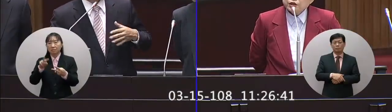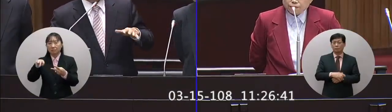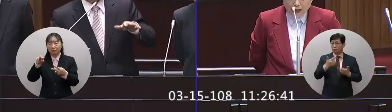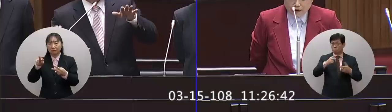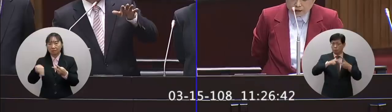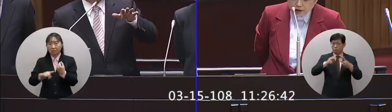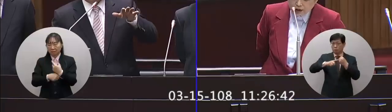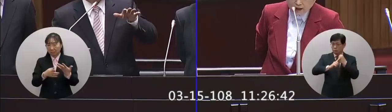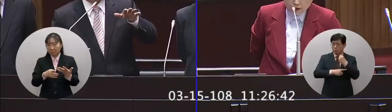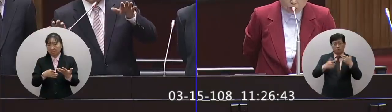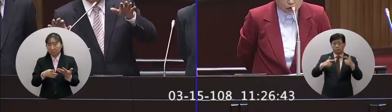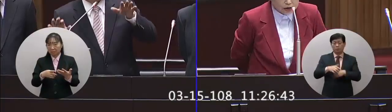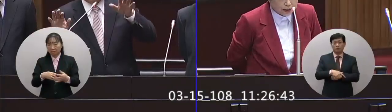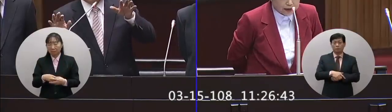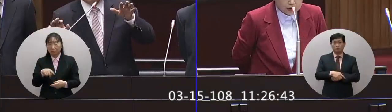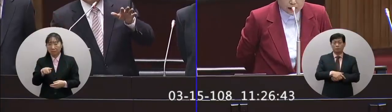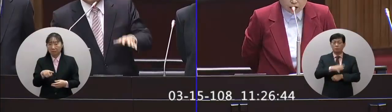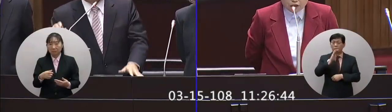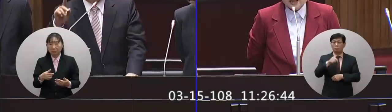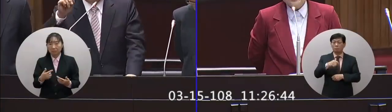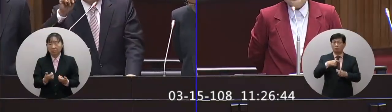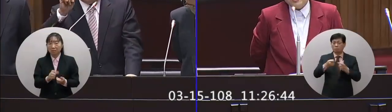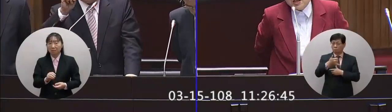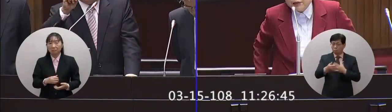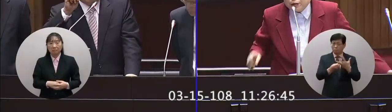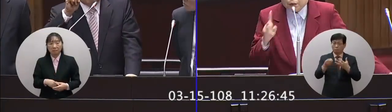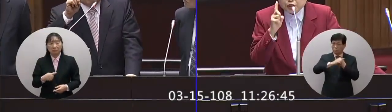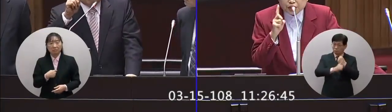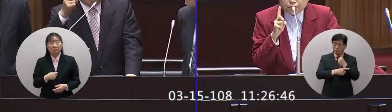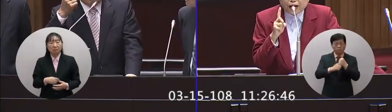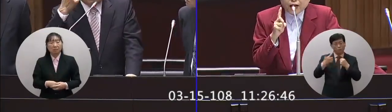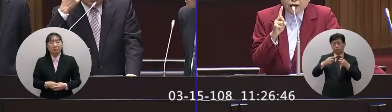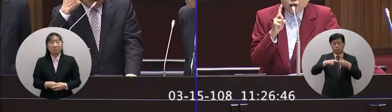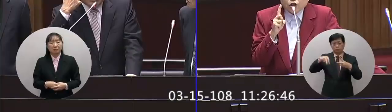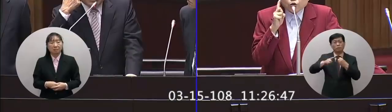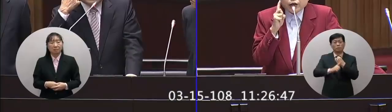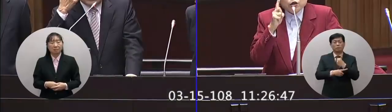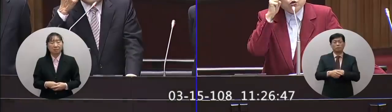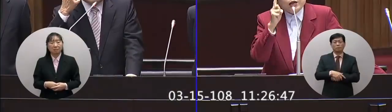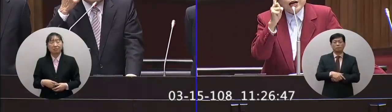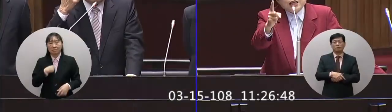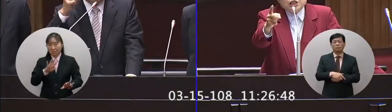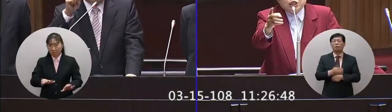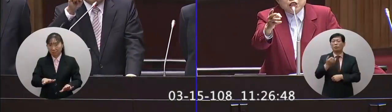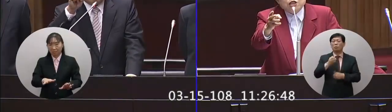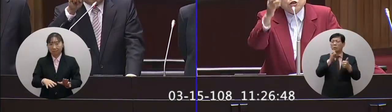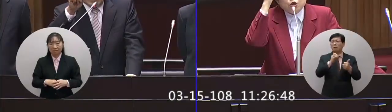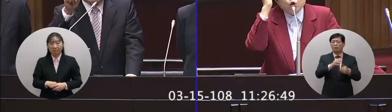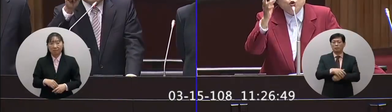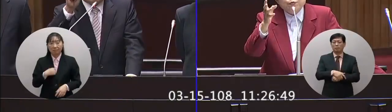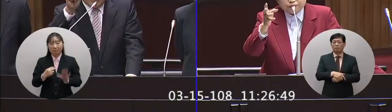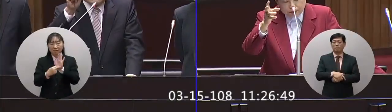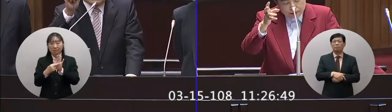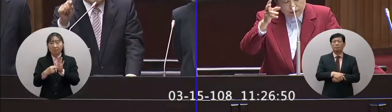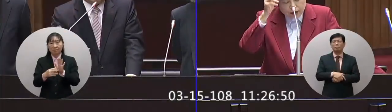法律的這不是刑法這是公務人員升遷這個條例裡面這不是刑法我剛跟你提的一件